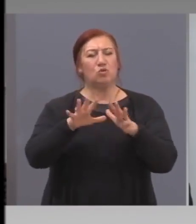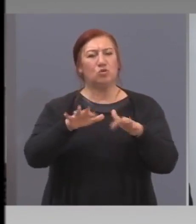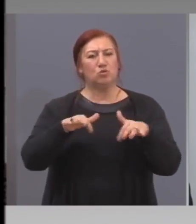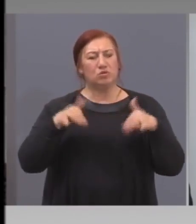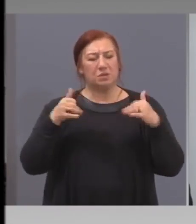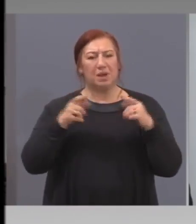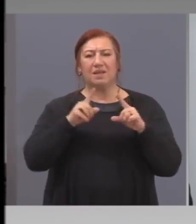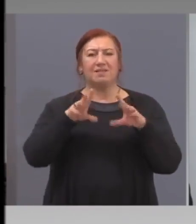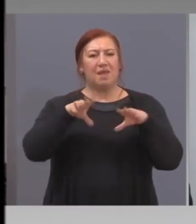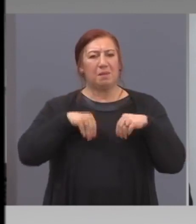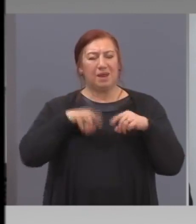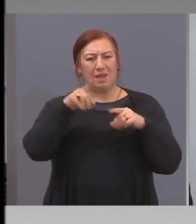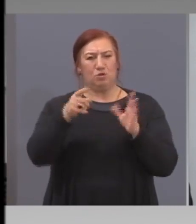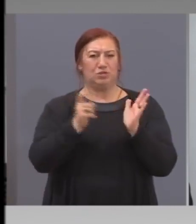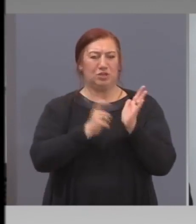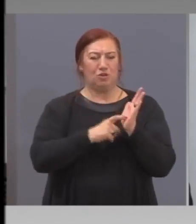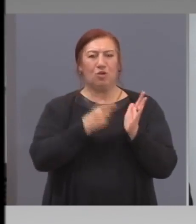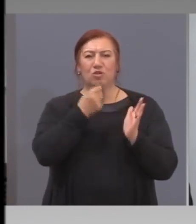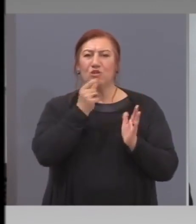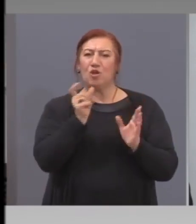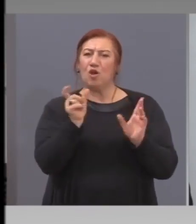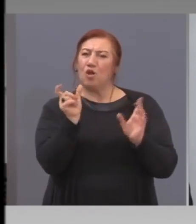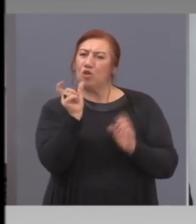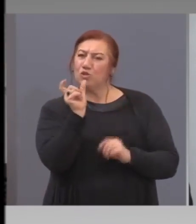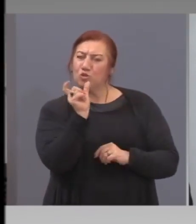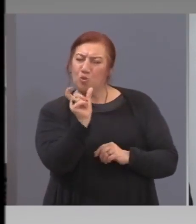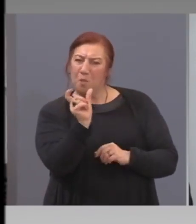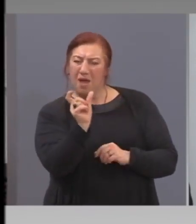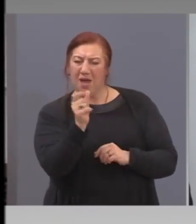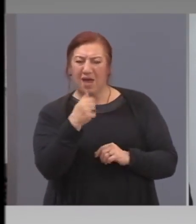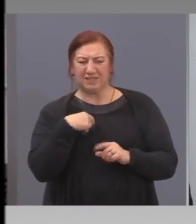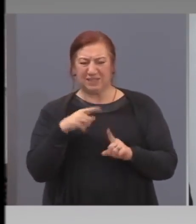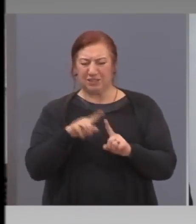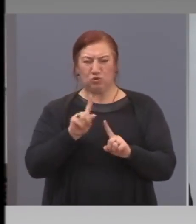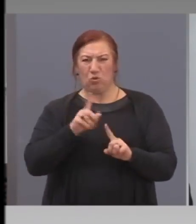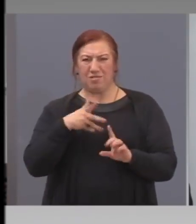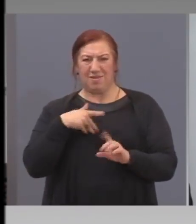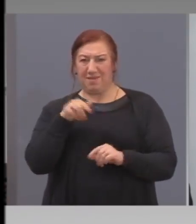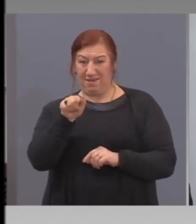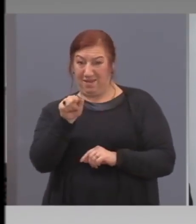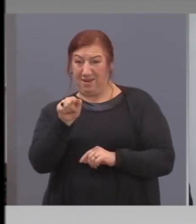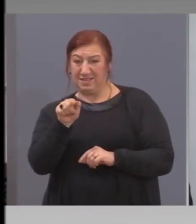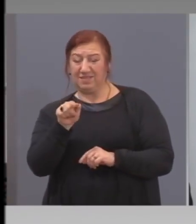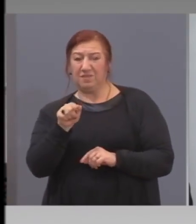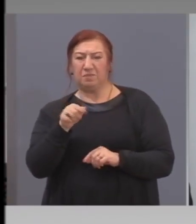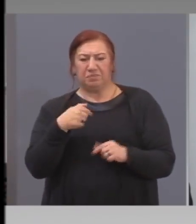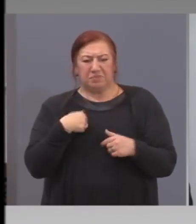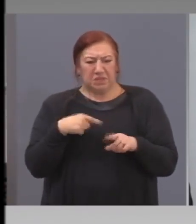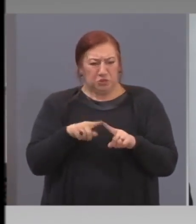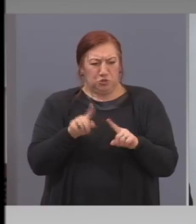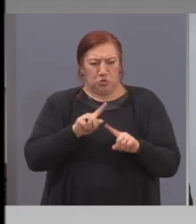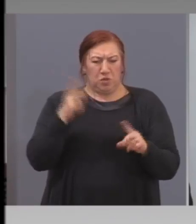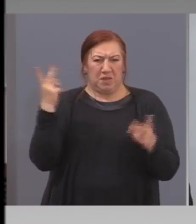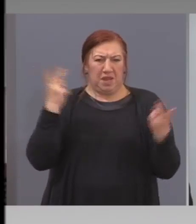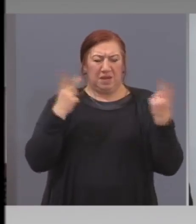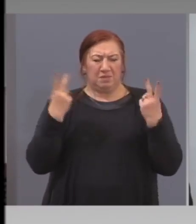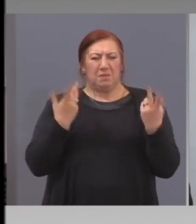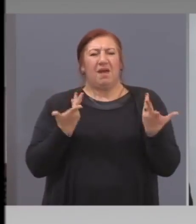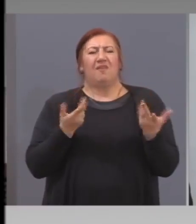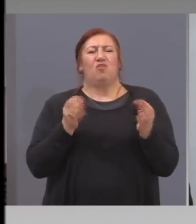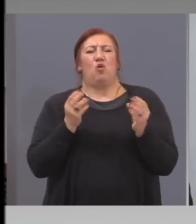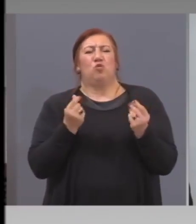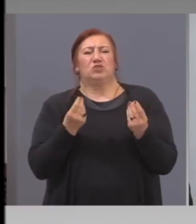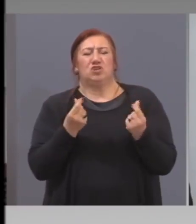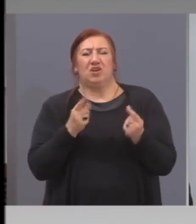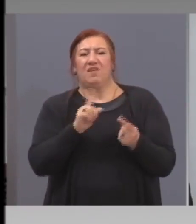закон, защото думичката ясна бях съгласен, но защото не разбира. Невярна какво значи